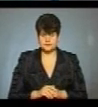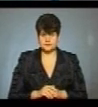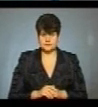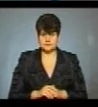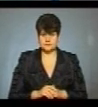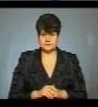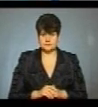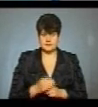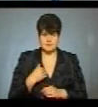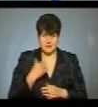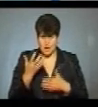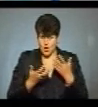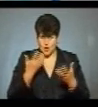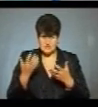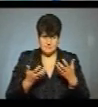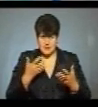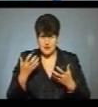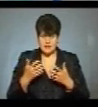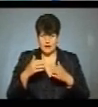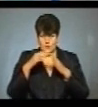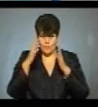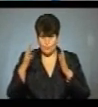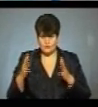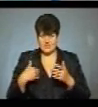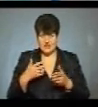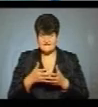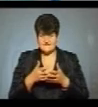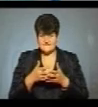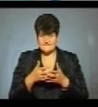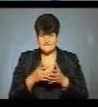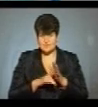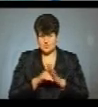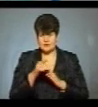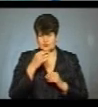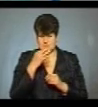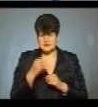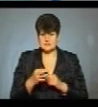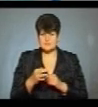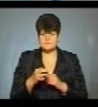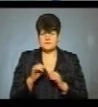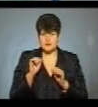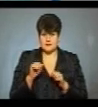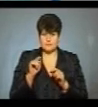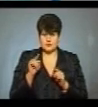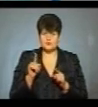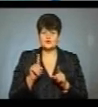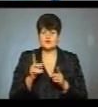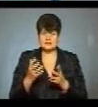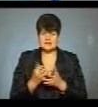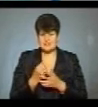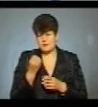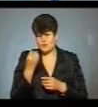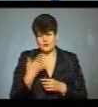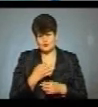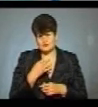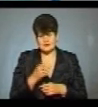Ми розбирали, як був мій друг купол. Я спочатку сказав, що можемо тут щось знайти. Я просто так